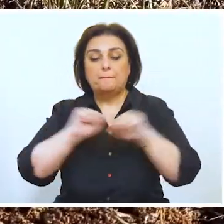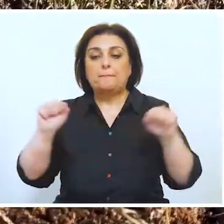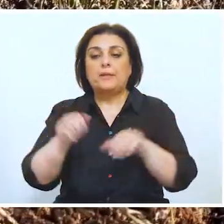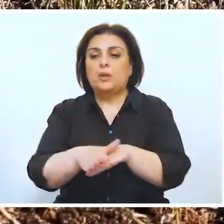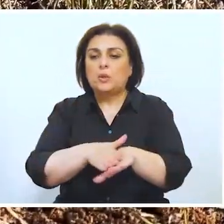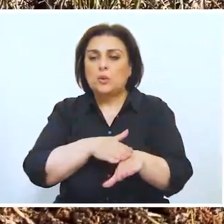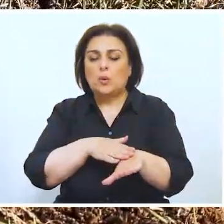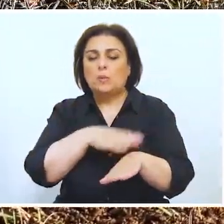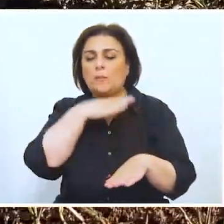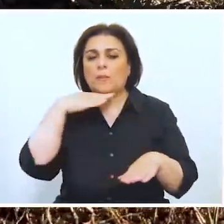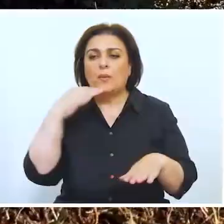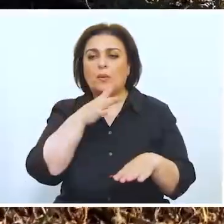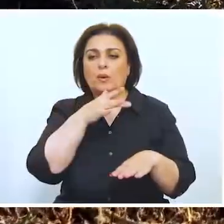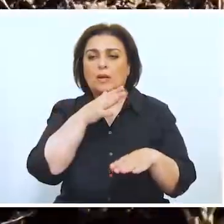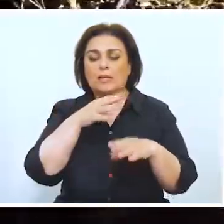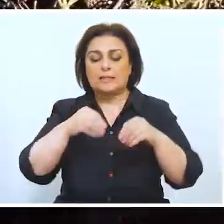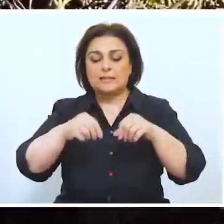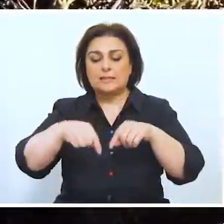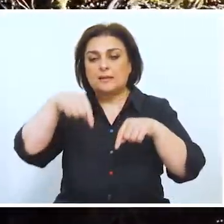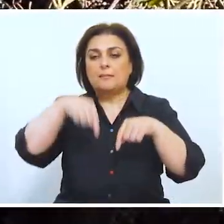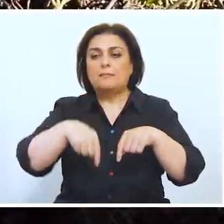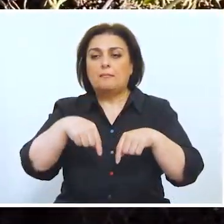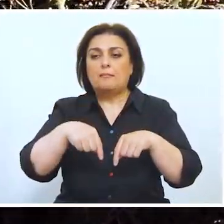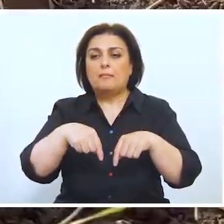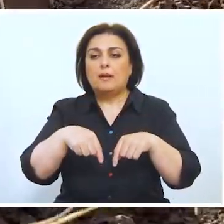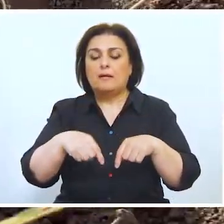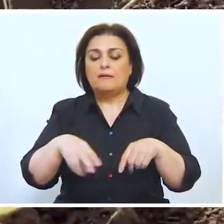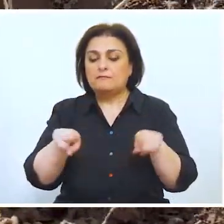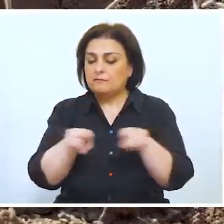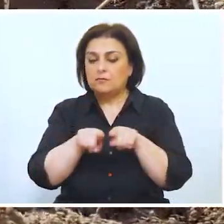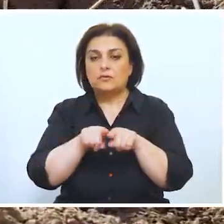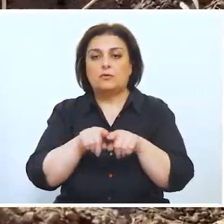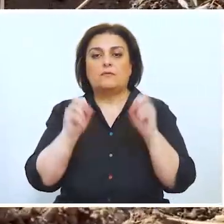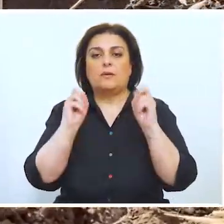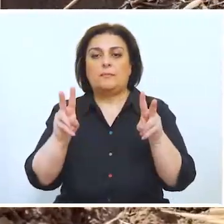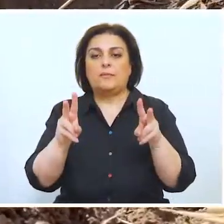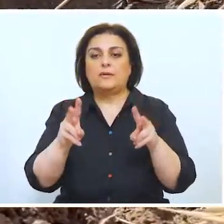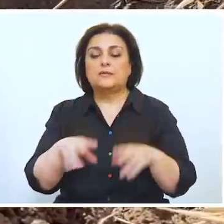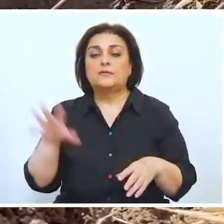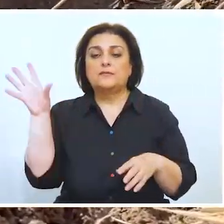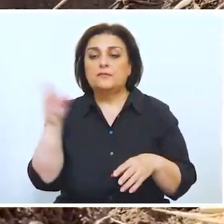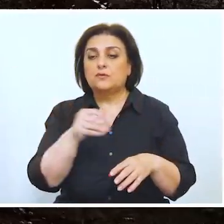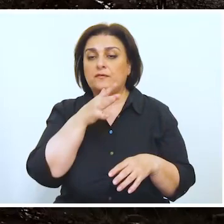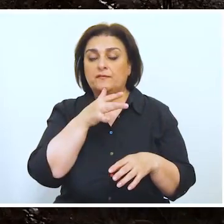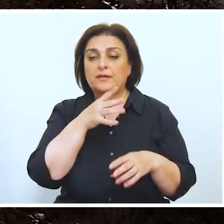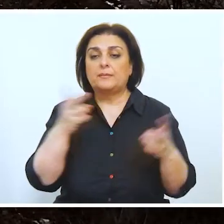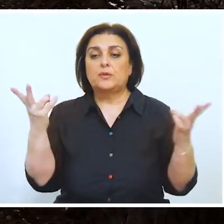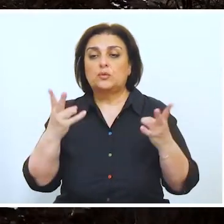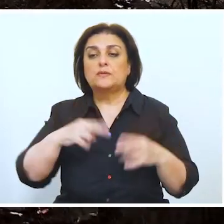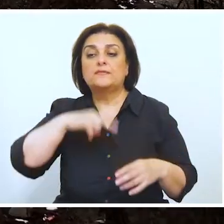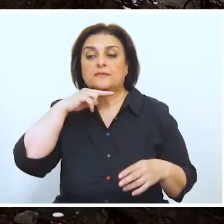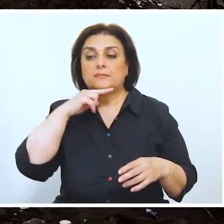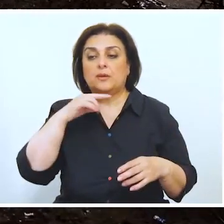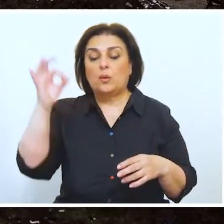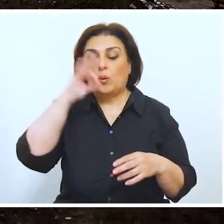Minalar görünməz təhlükə mənbəyi olaraq uzun illər torpağın altında aktiv qalır. Ərəkət zamanı